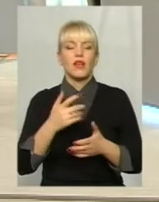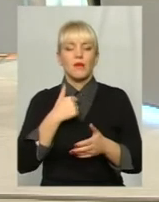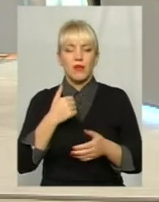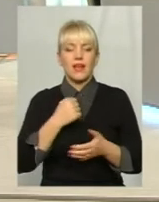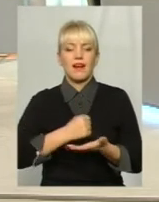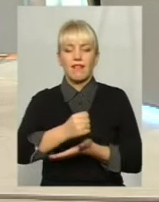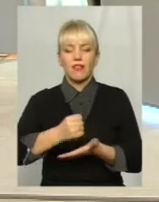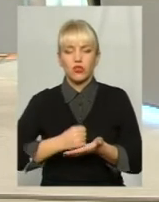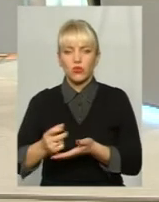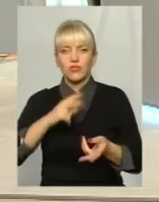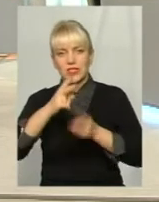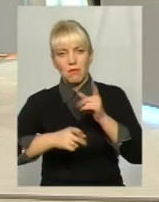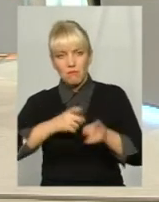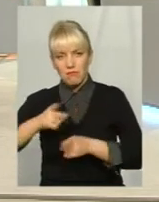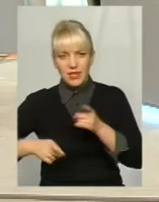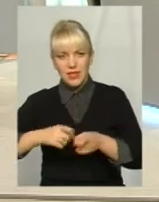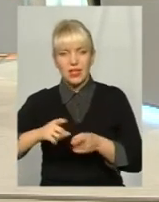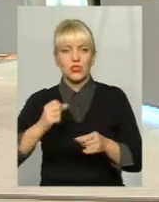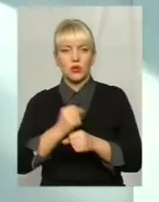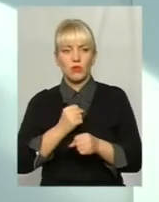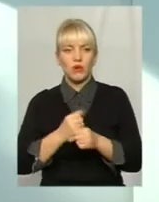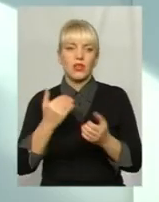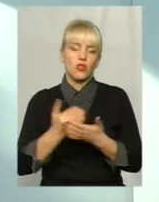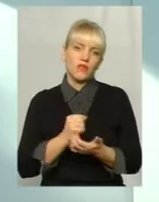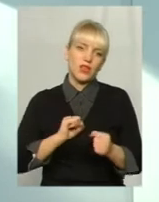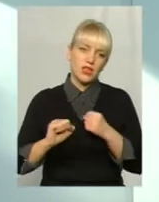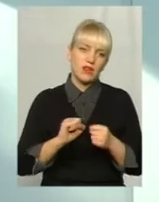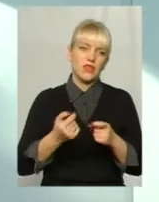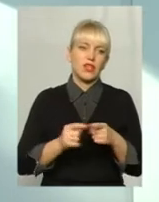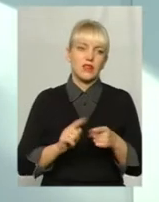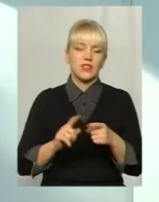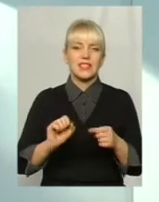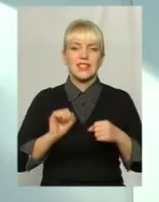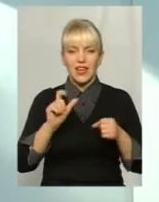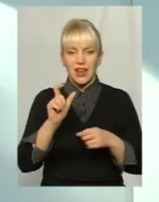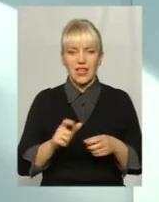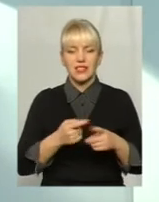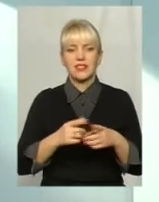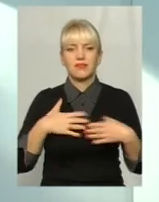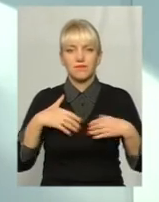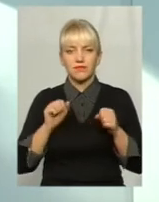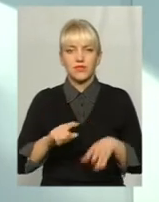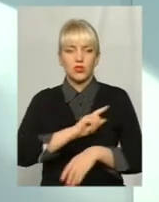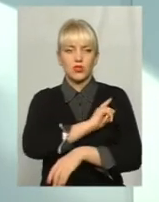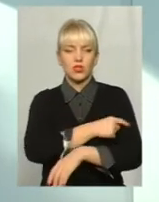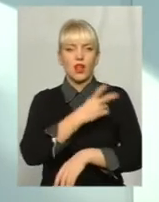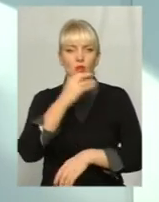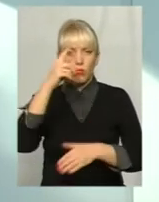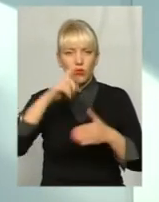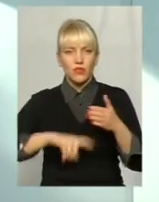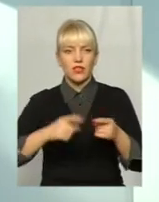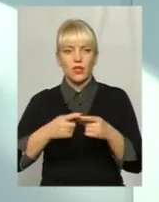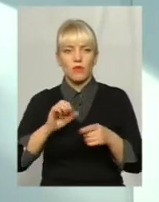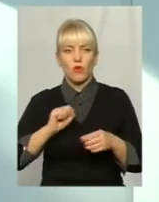в цій компанії зробили новий керівник, він старається, прикладає немало зусиль, але повірте, по